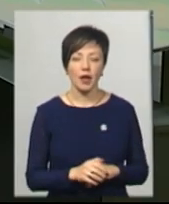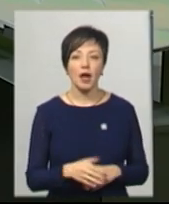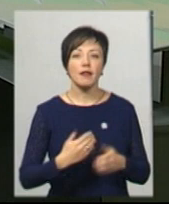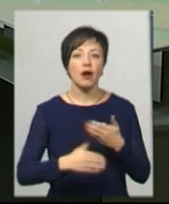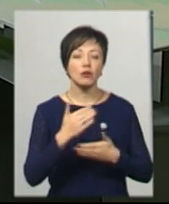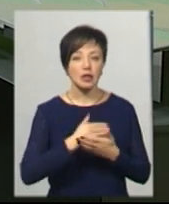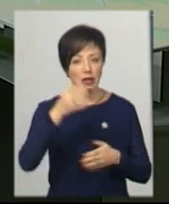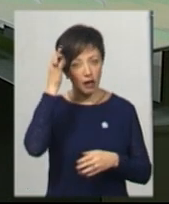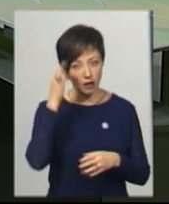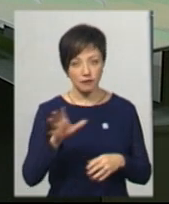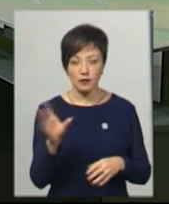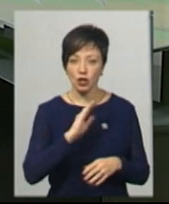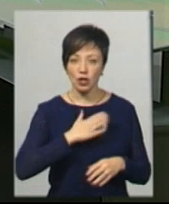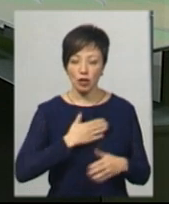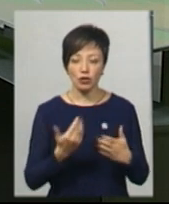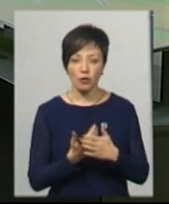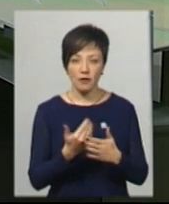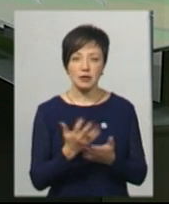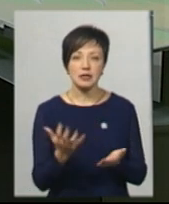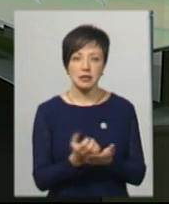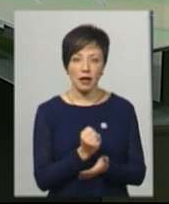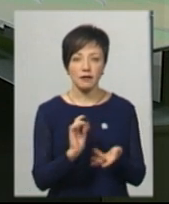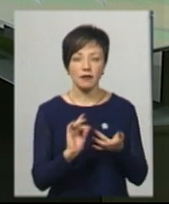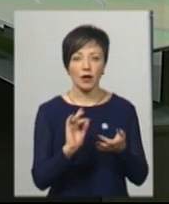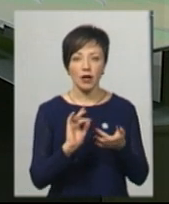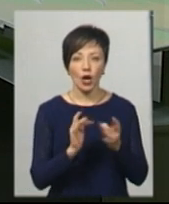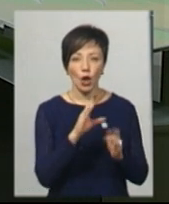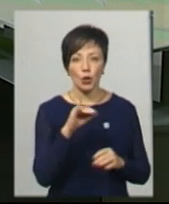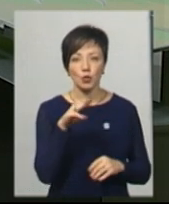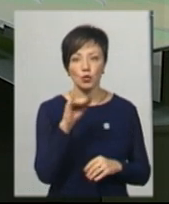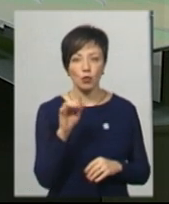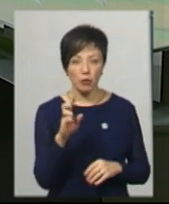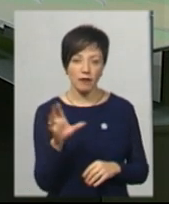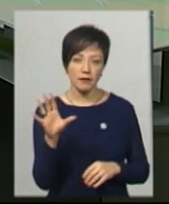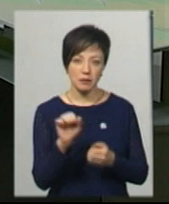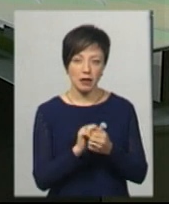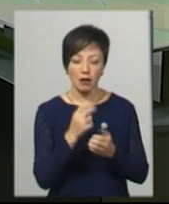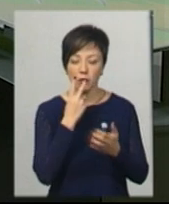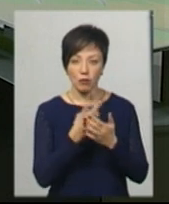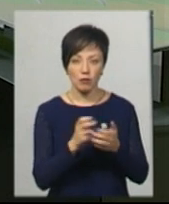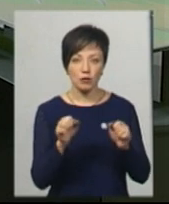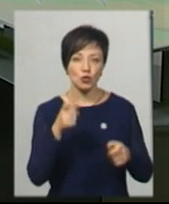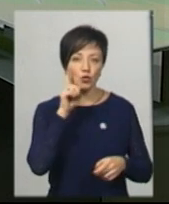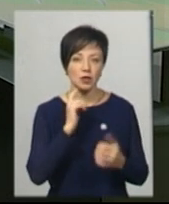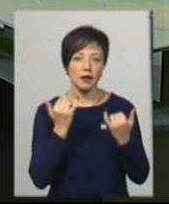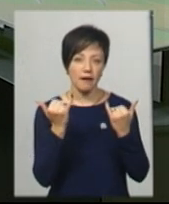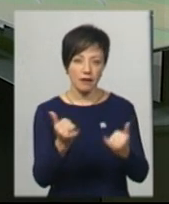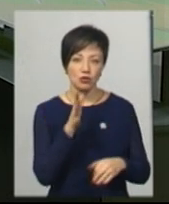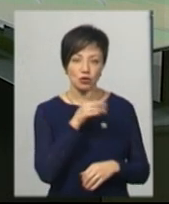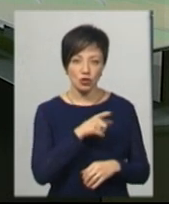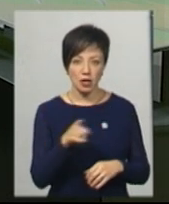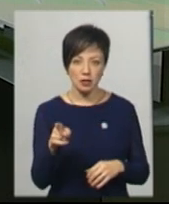Наостанок нагадую, що всі наші випуски ви знайдете в мережі Ютуб, а всі наші матеріали ви можете переглядати в зручний для вас час.